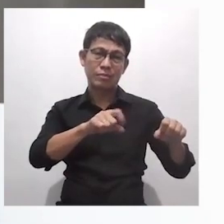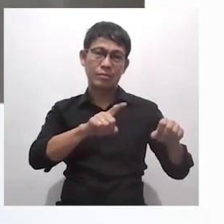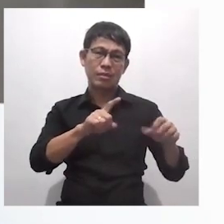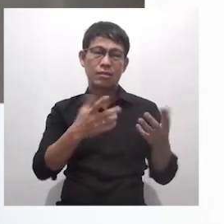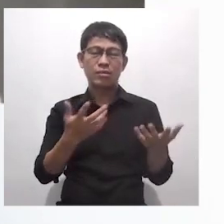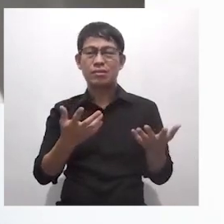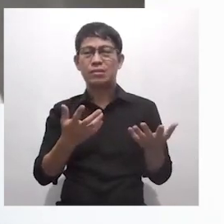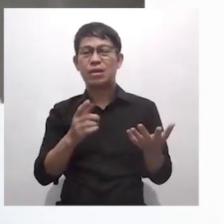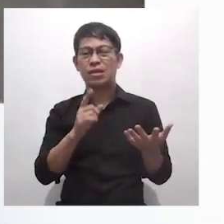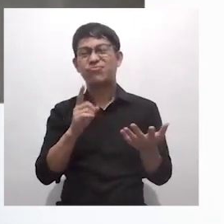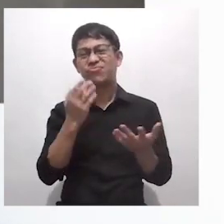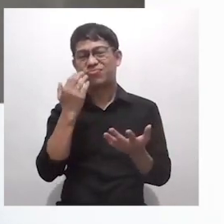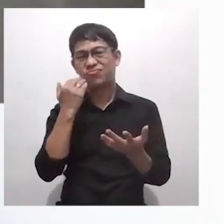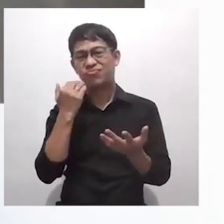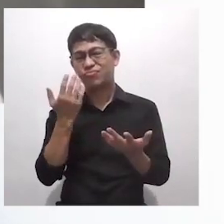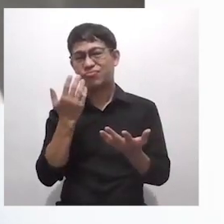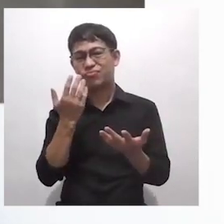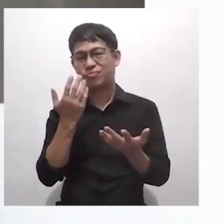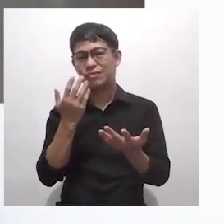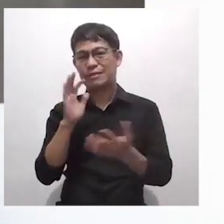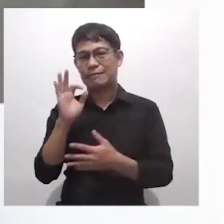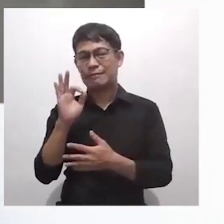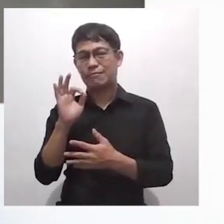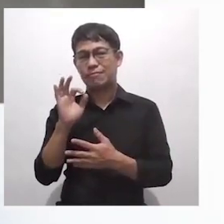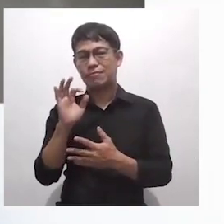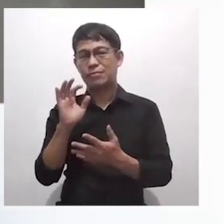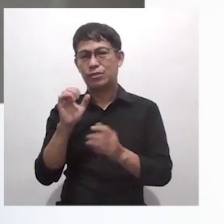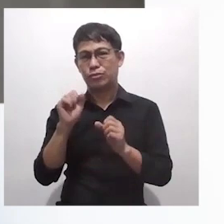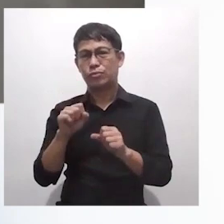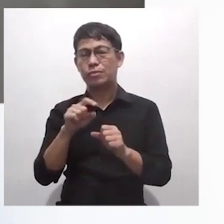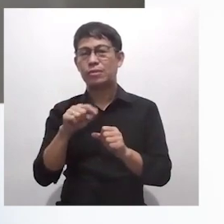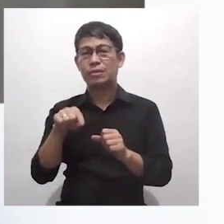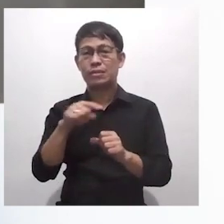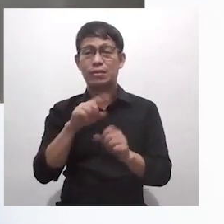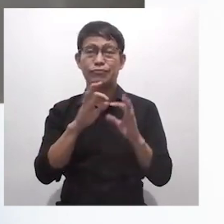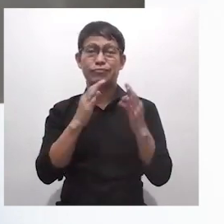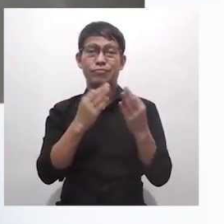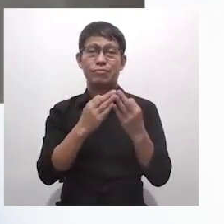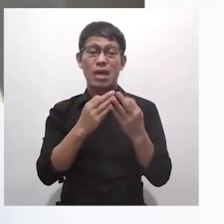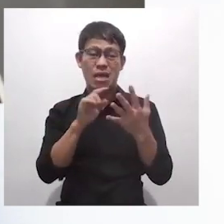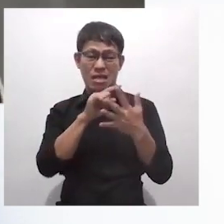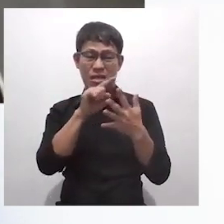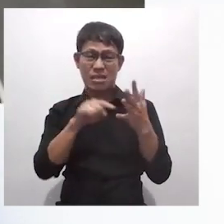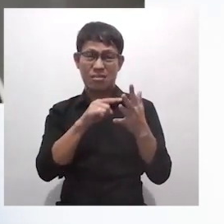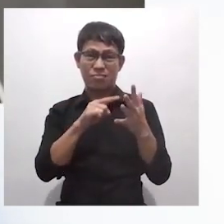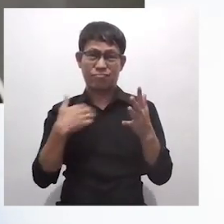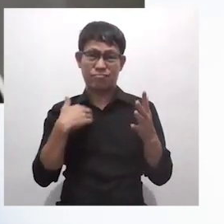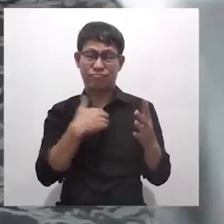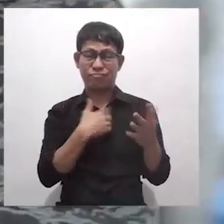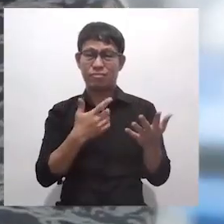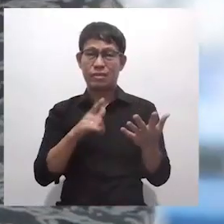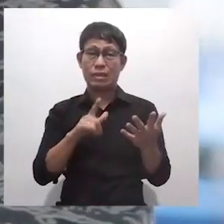Pero alam natin na hindi sapat ang ganitong mga gawain para sa isang pamilya. Lalo na kung lima sila.